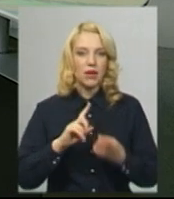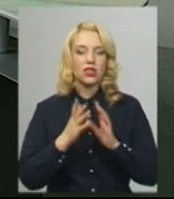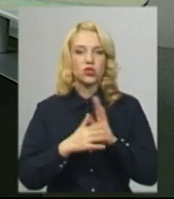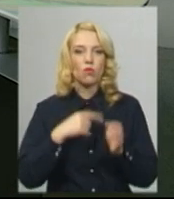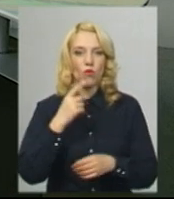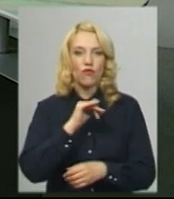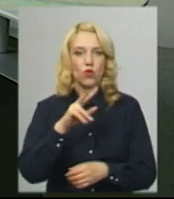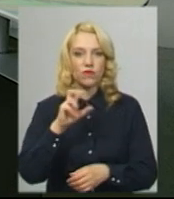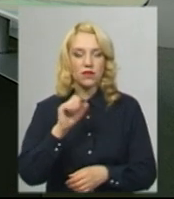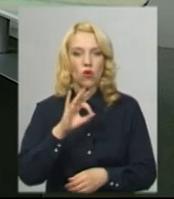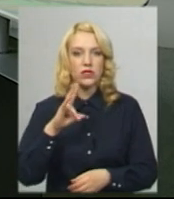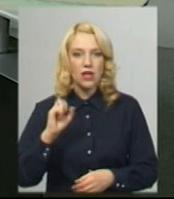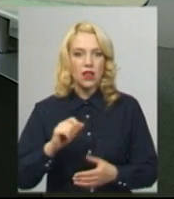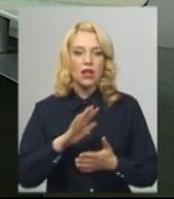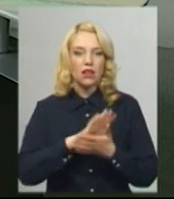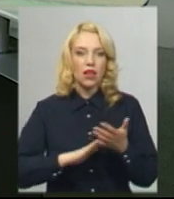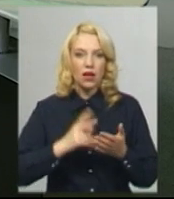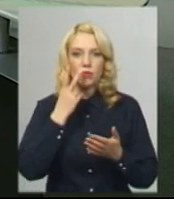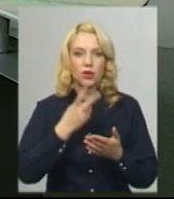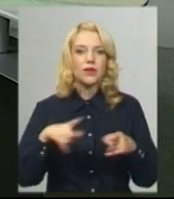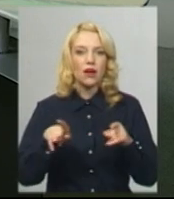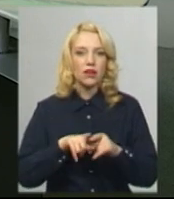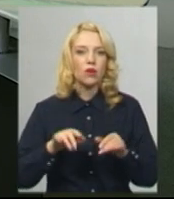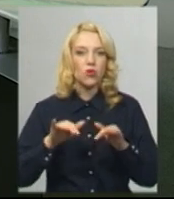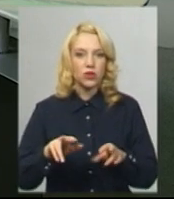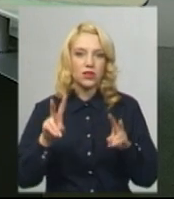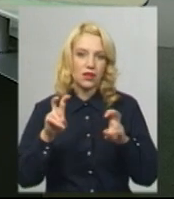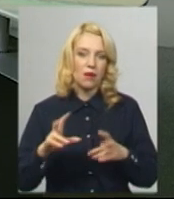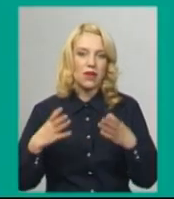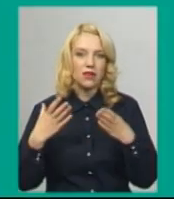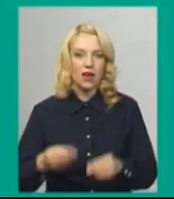Оксана Фіновська. Сьогодні у випуску про такі події та теми дня.